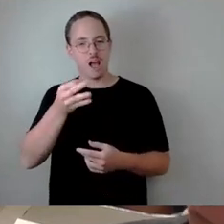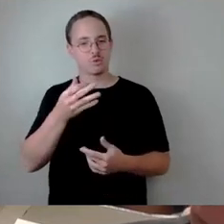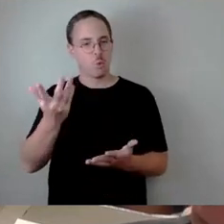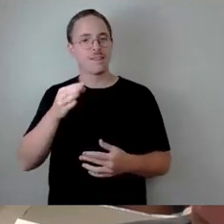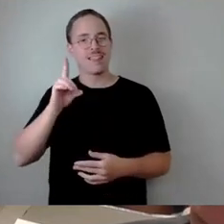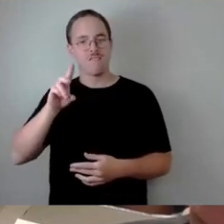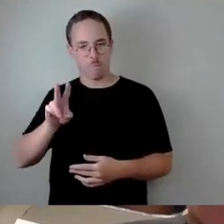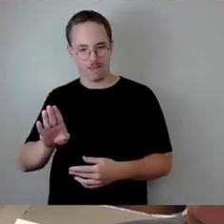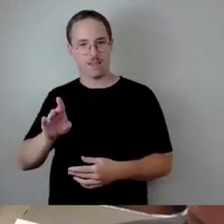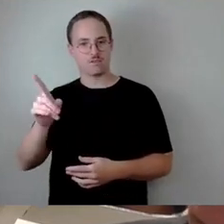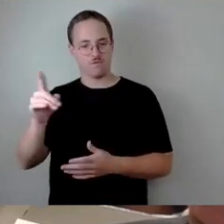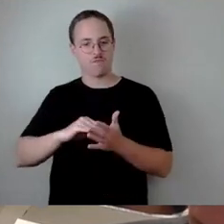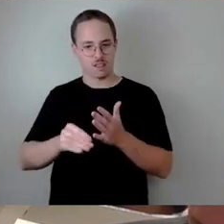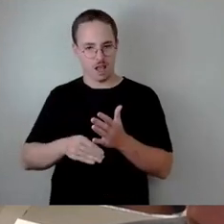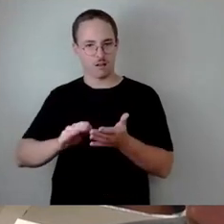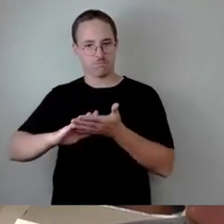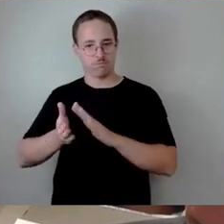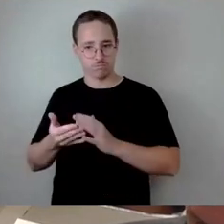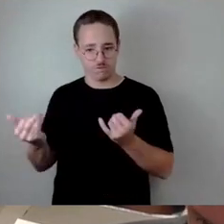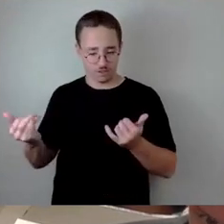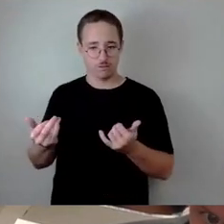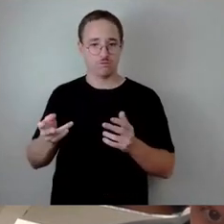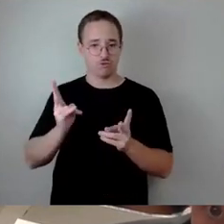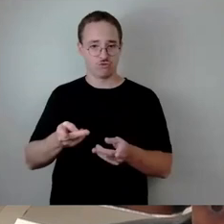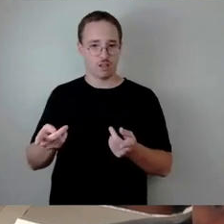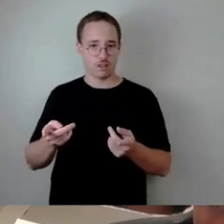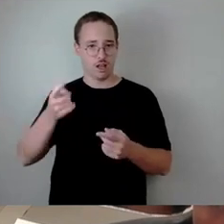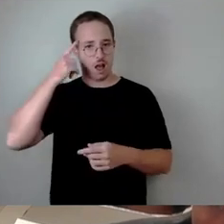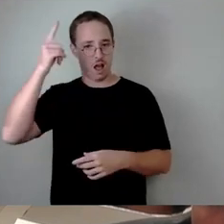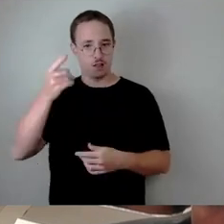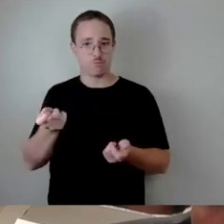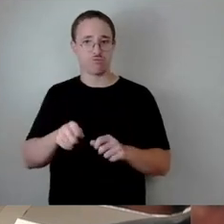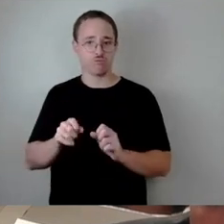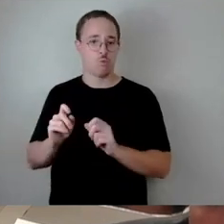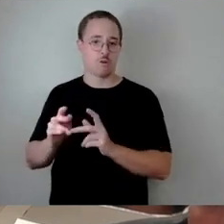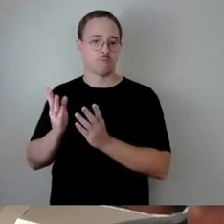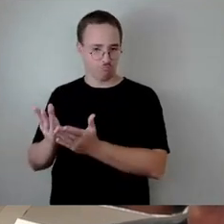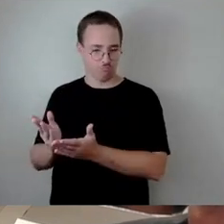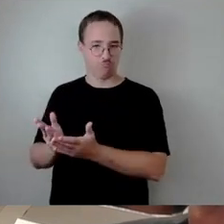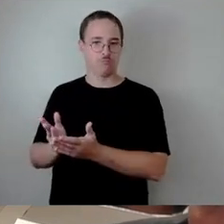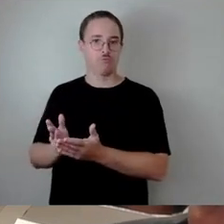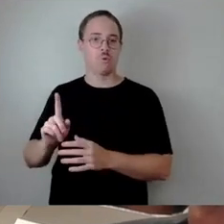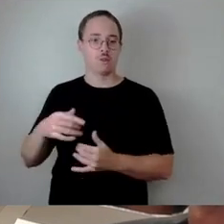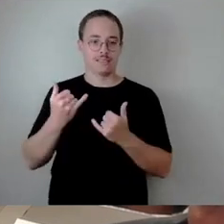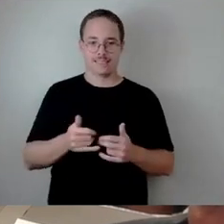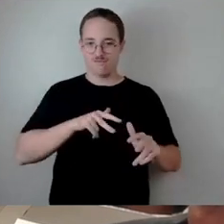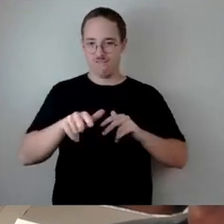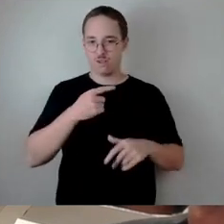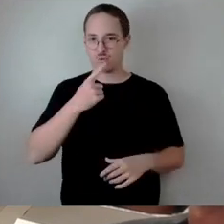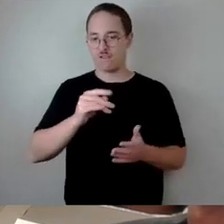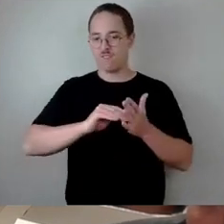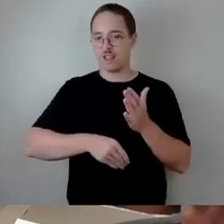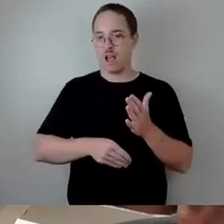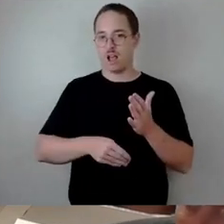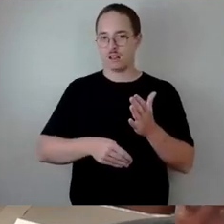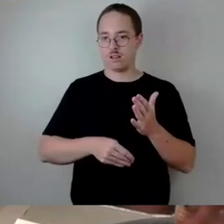ausgeführt, war ein Stadtratsbeschluss. Auf welcher Grundlage wurde jetzt der Vertrag Ihrerseits, also seitens der Verwaltung, ohne die Zustimmung